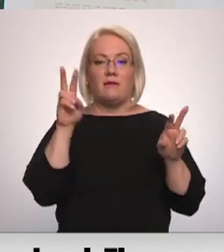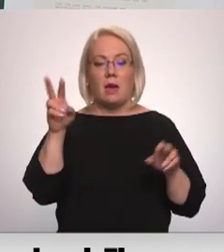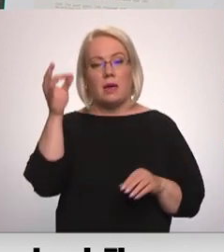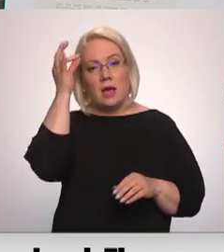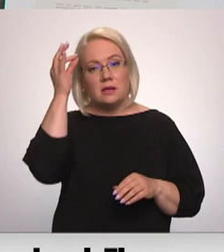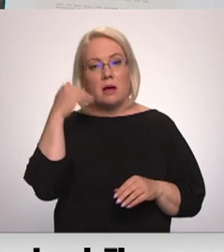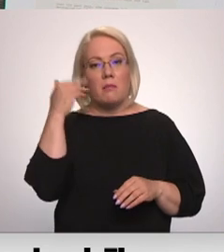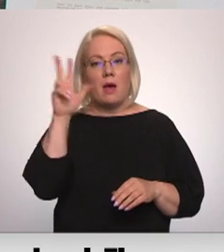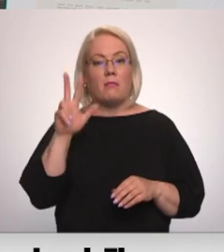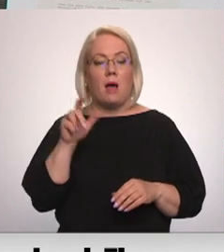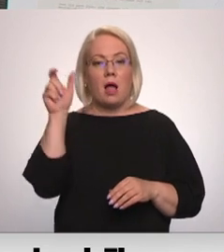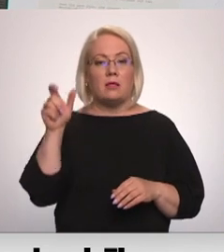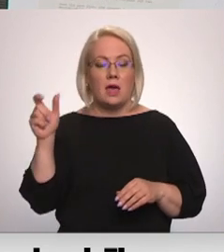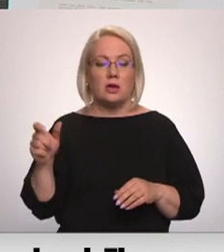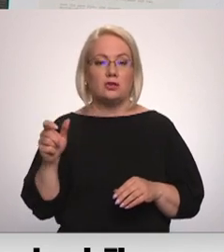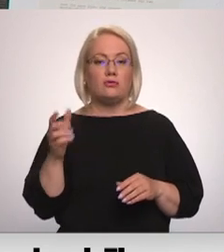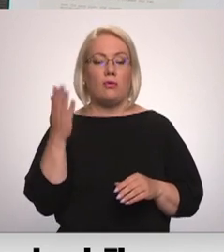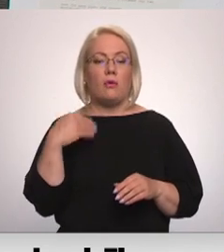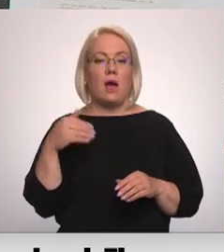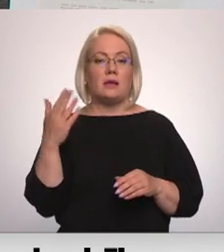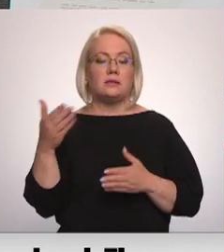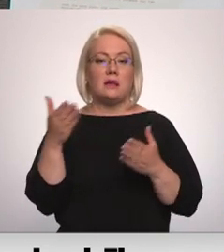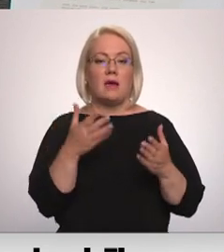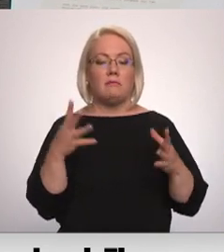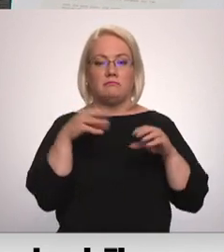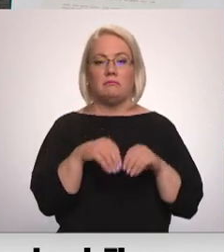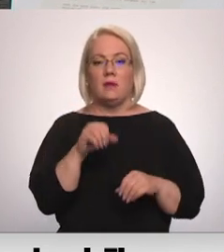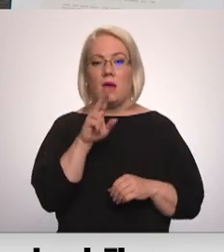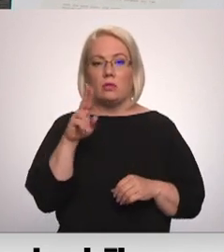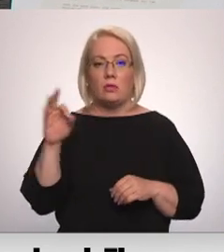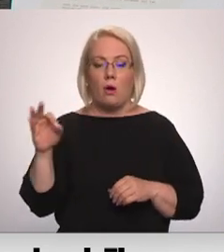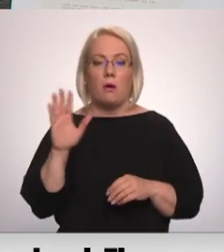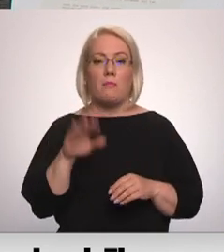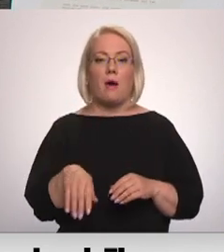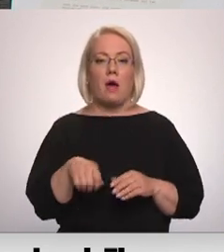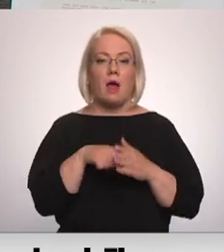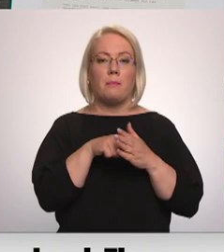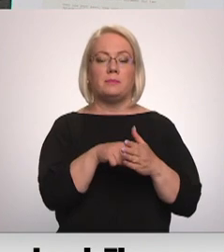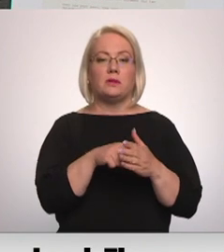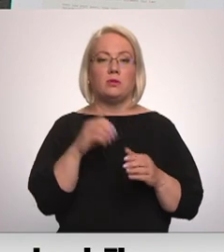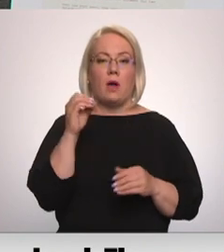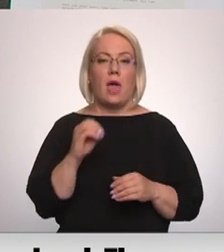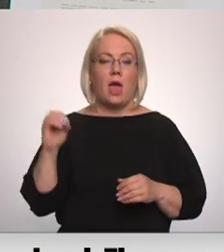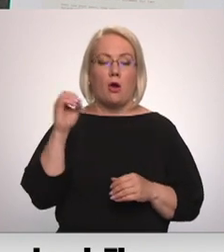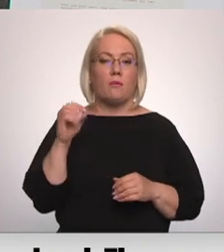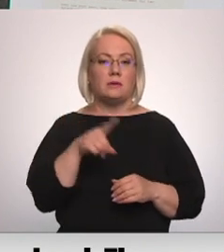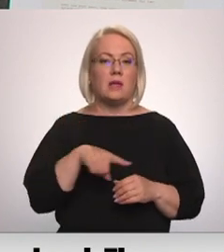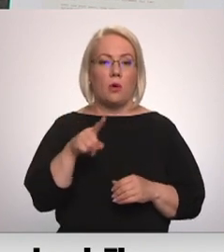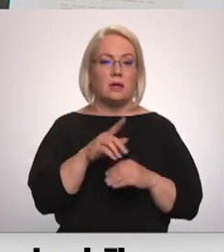Baltiešu aicinājumu apvienotiem nācijām. Mums jāatcerās par apspiesto Eiropas tautu asamblei.